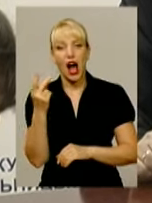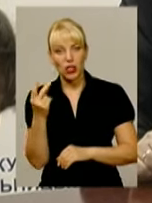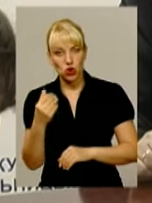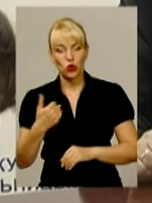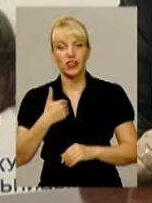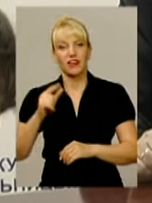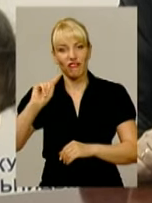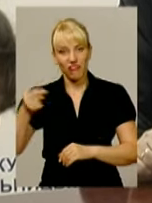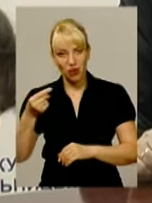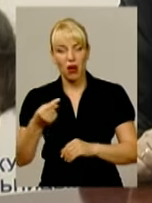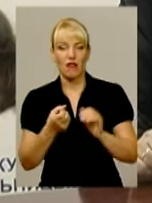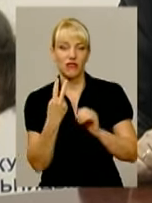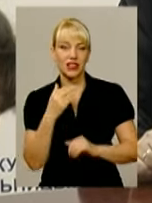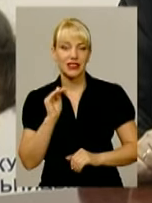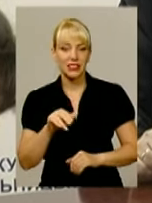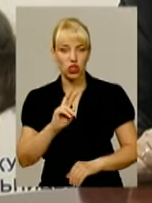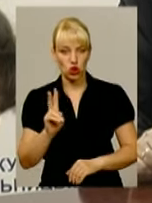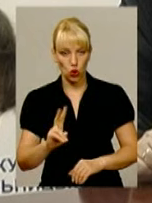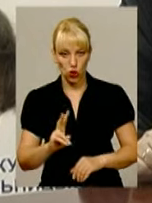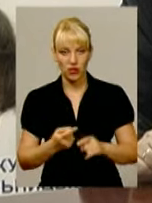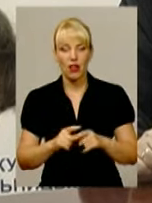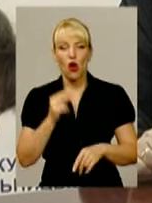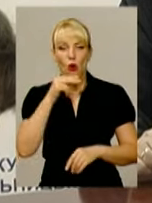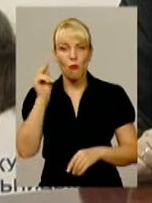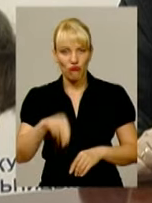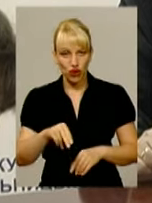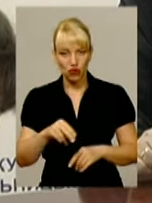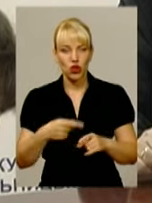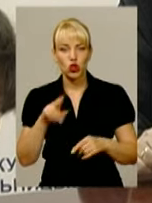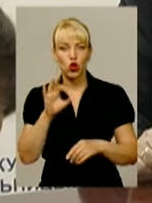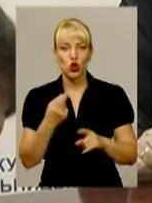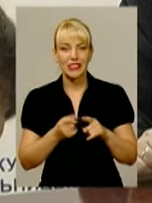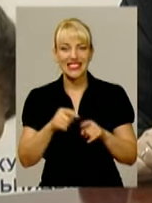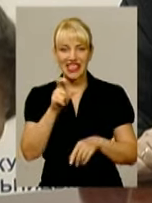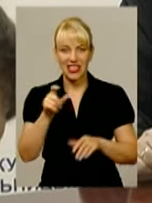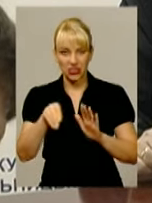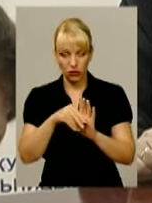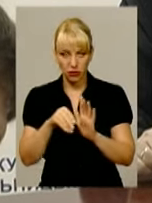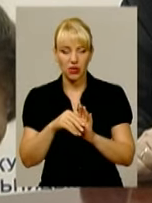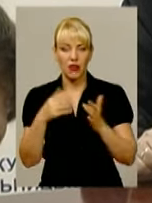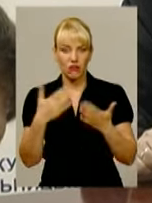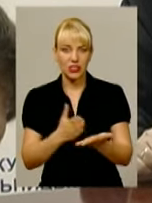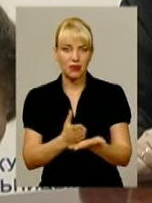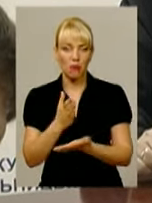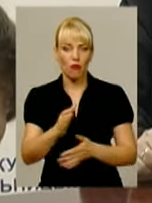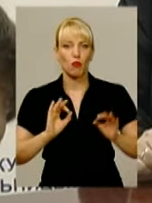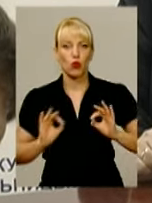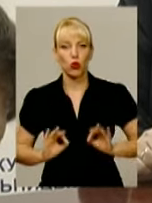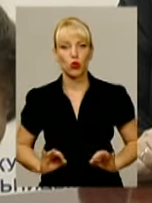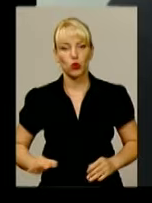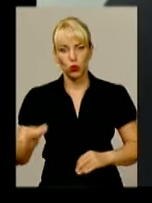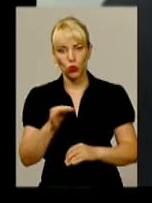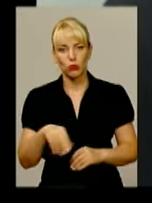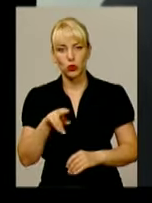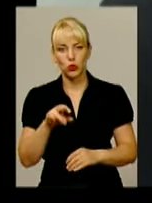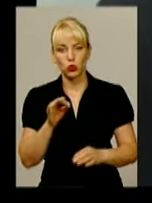в сумі 12 тисяч доларів. Обвинувальні акти щодо цих хабарників вже скеровано прокуратурою області до